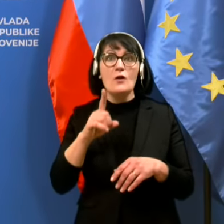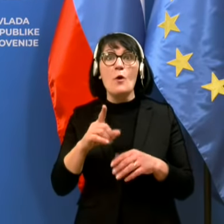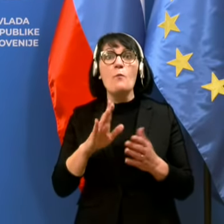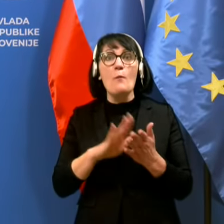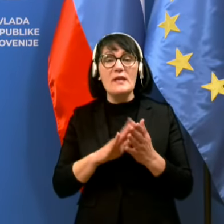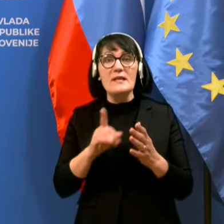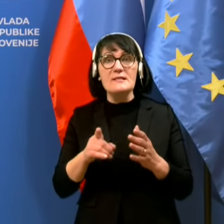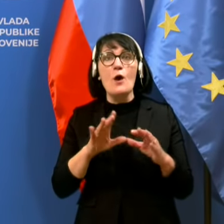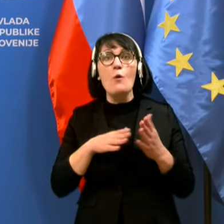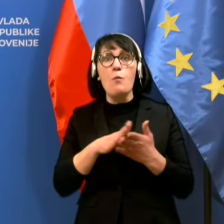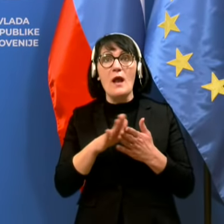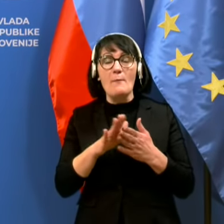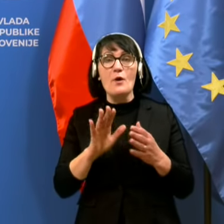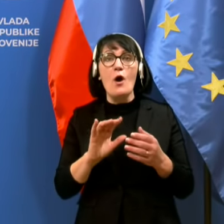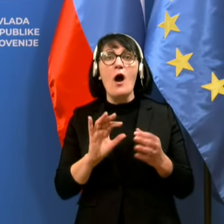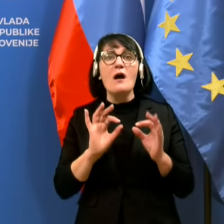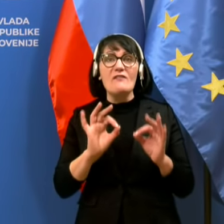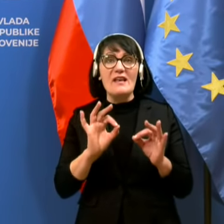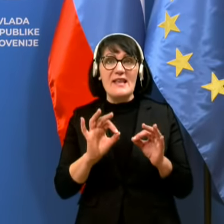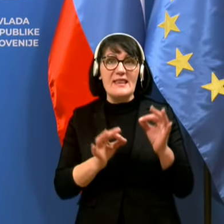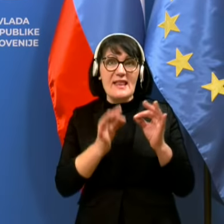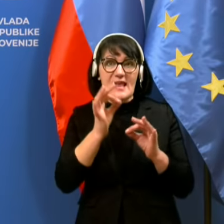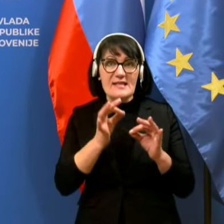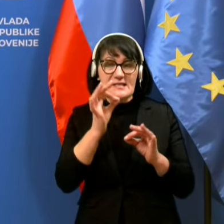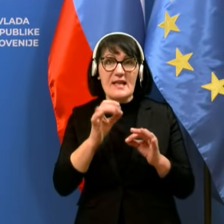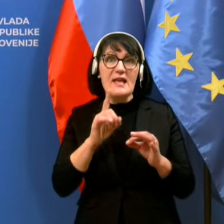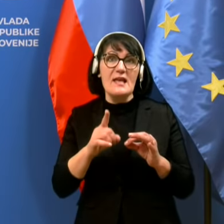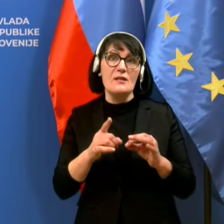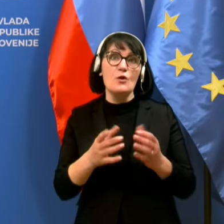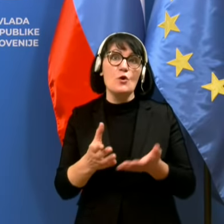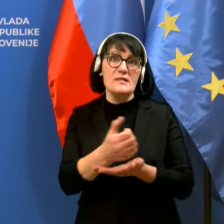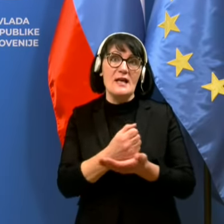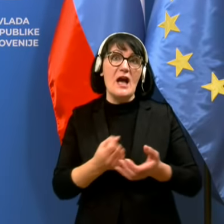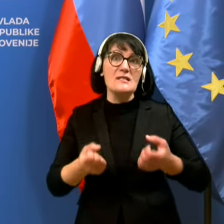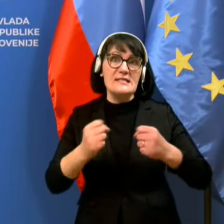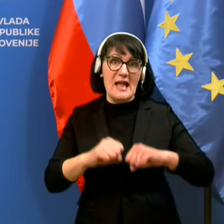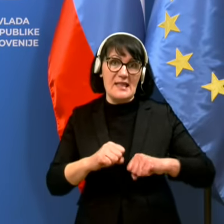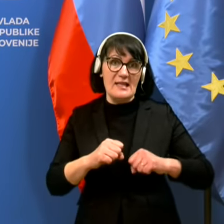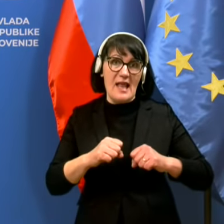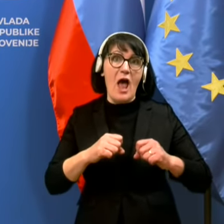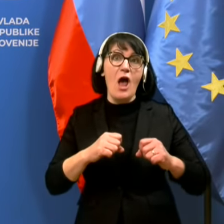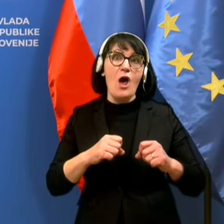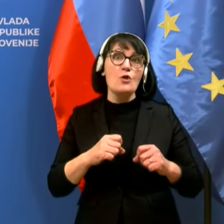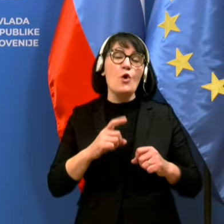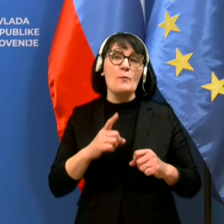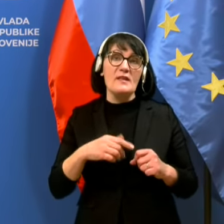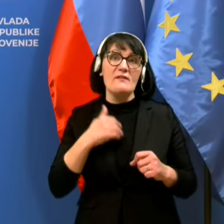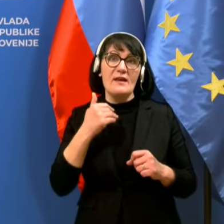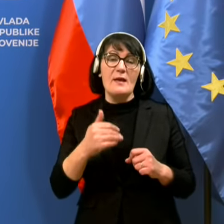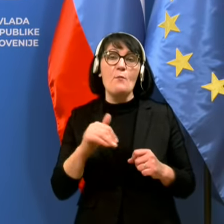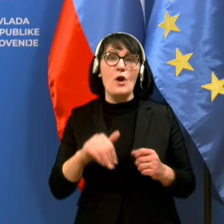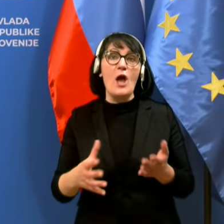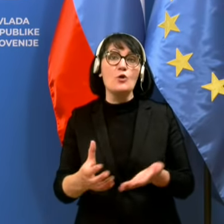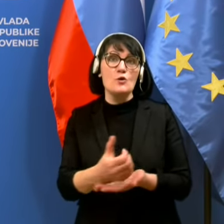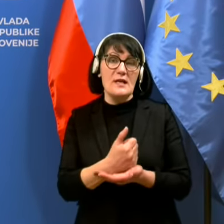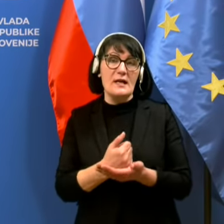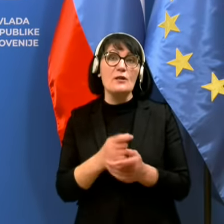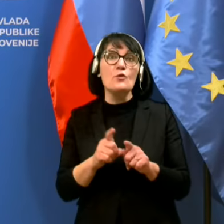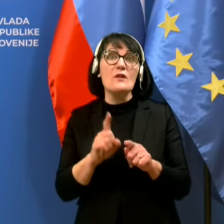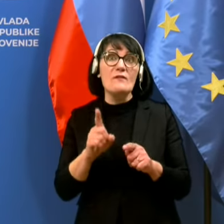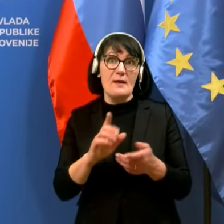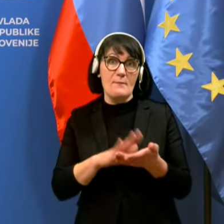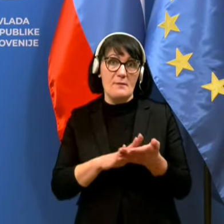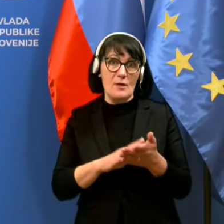kvalitetni testi, ki dosegejo standardom in normativom, ki pač morajo dosegati. Takole in tudi v tem primiru je